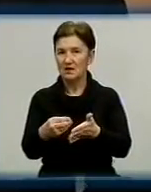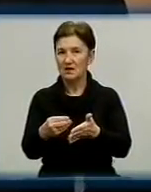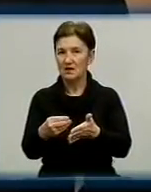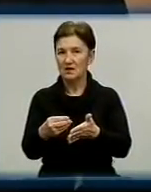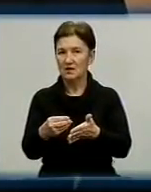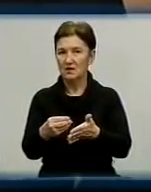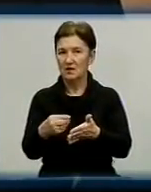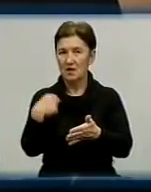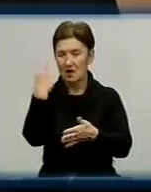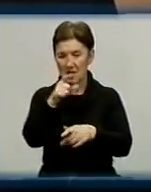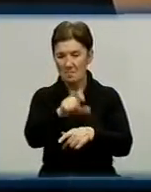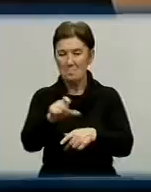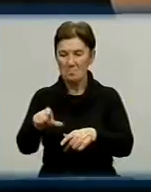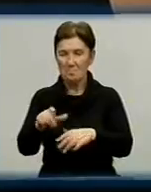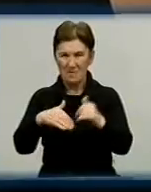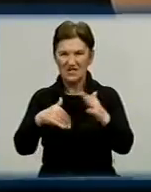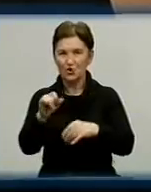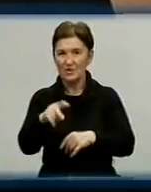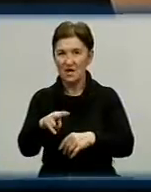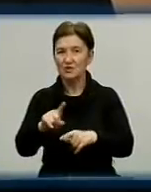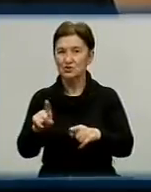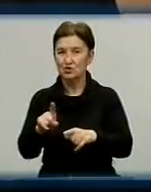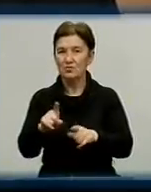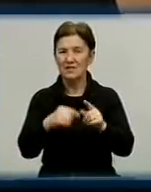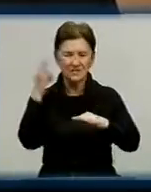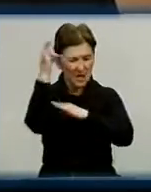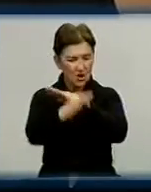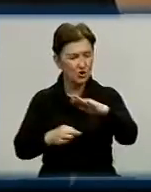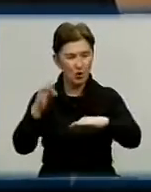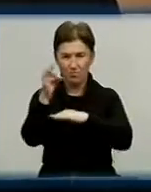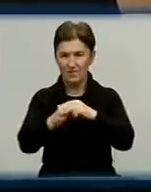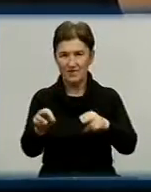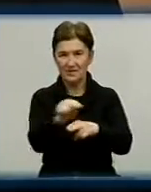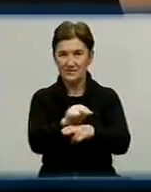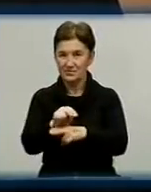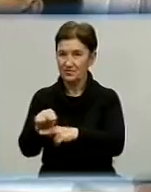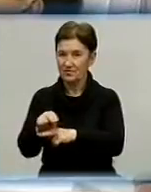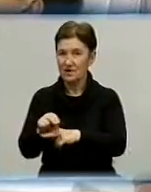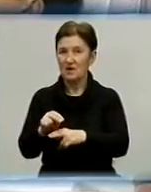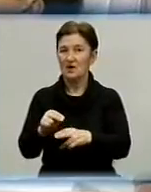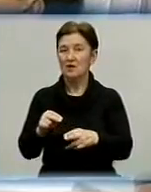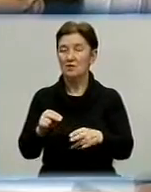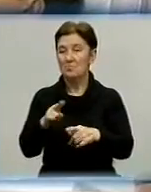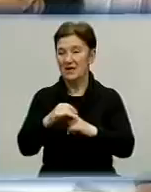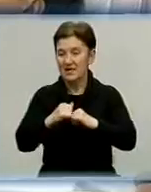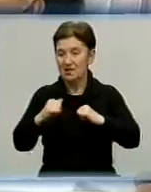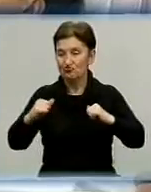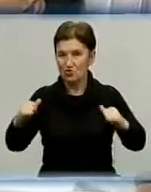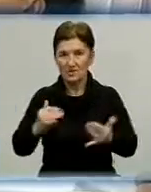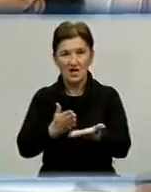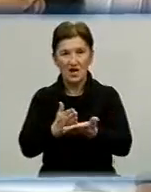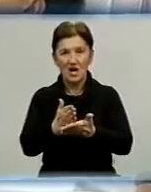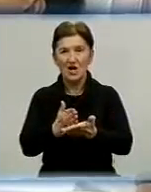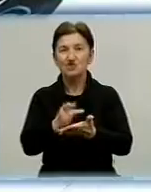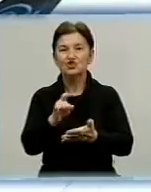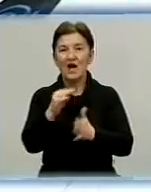персоналу, для того, щоб забезпечити в цілодобовому режимі це перебування. Відповідні розрахунки в нас теж є. Про розширення штату нині говорять і